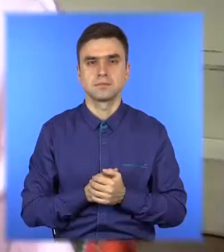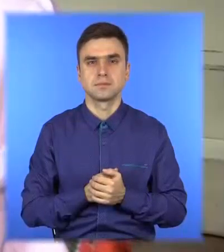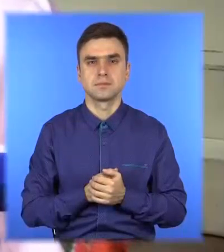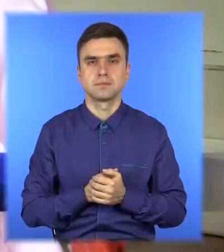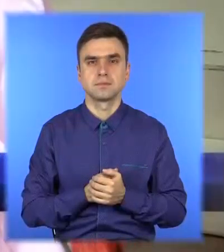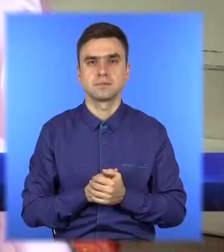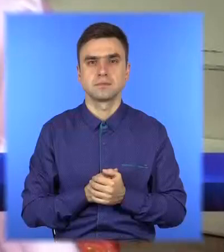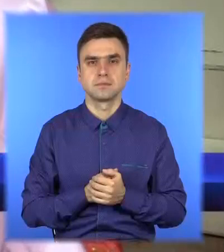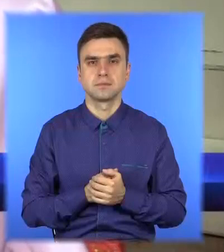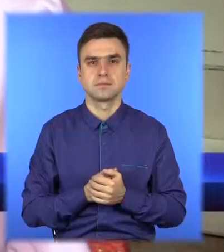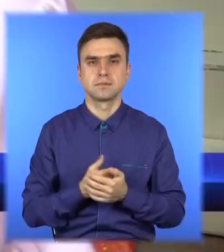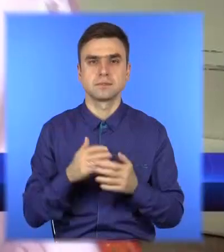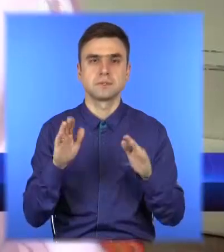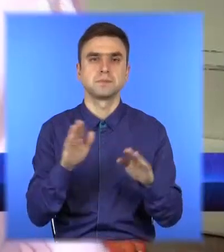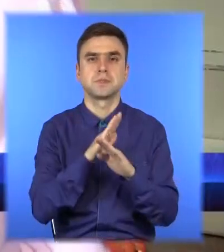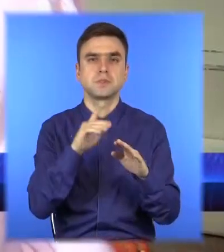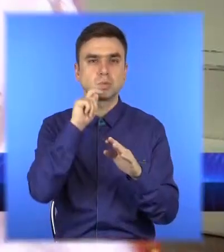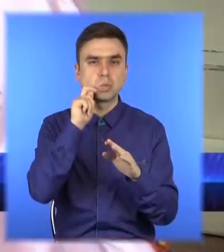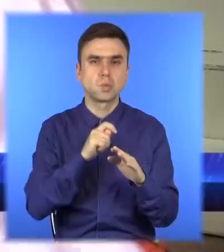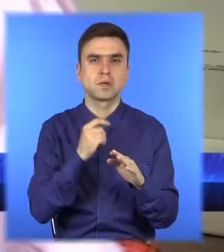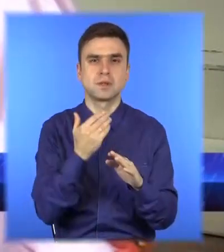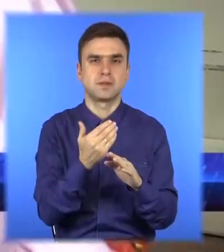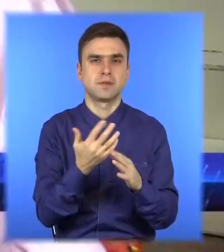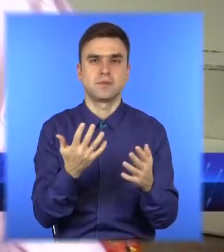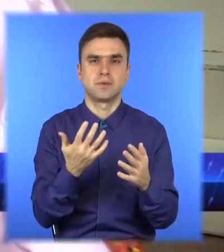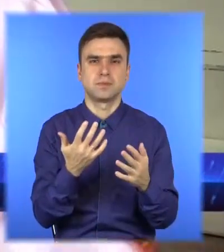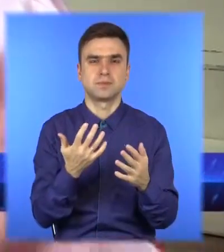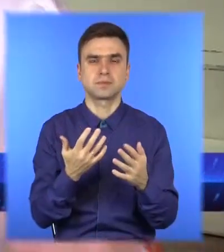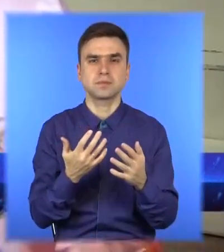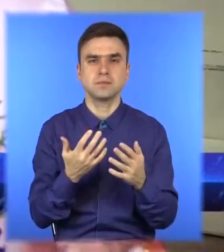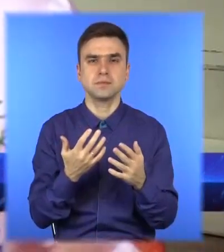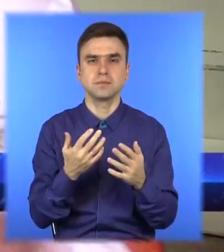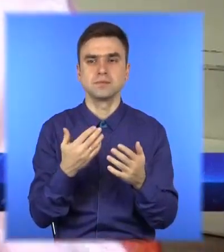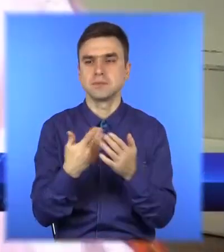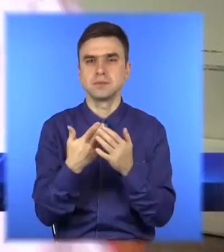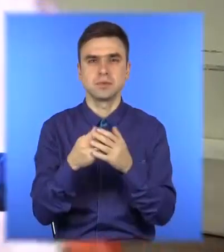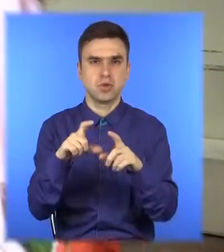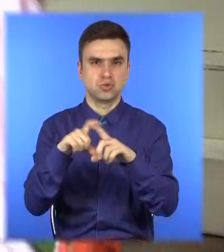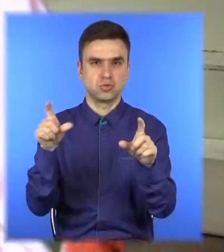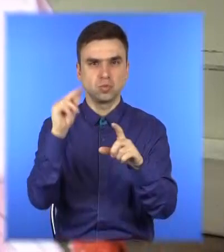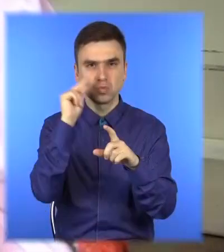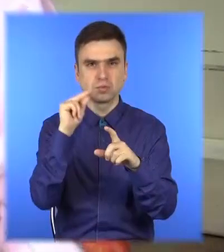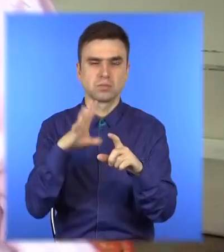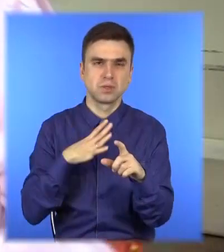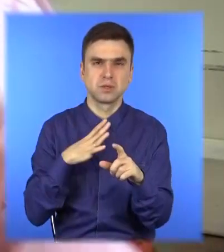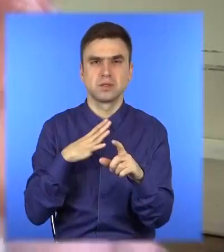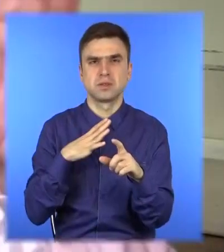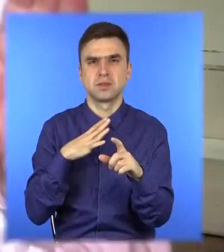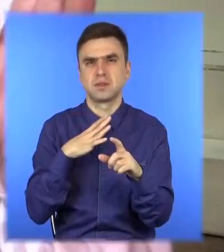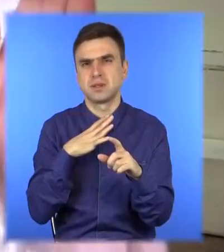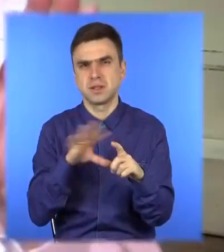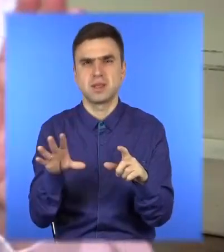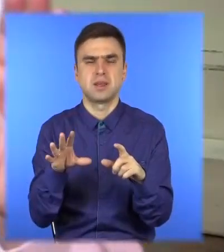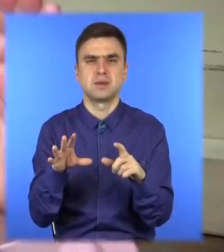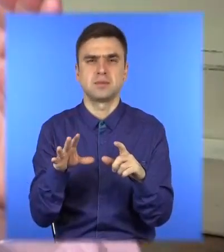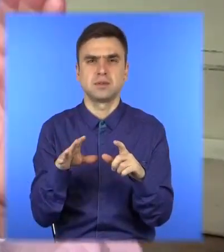Українська пісня, розумієте, вона закінчила ти школу, чи не закінчила, чи взагалі не вчилася. А якщо ти